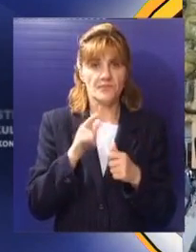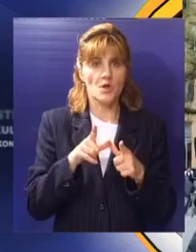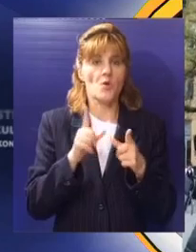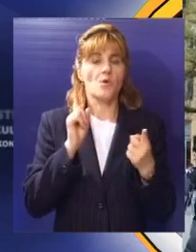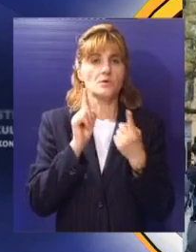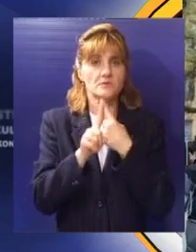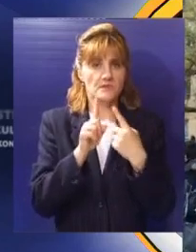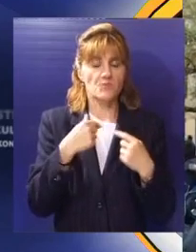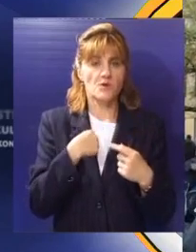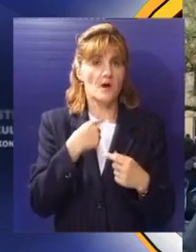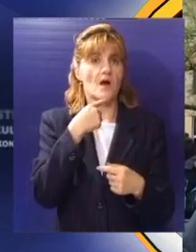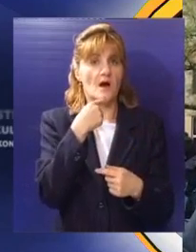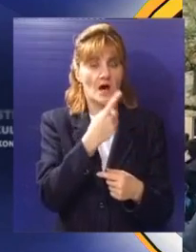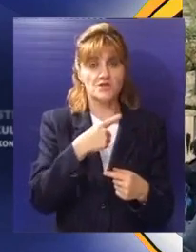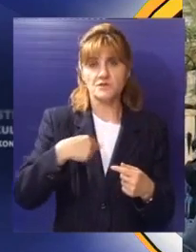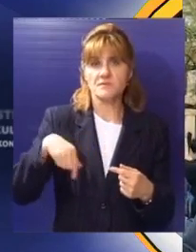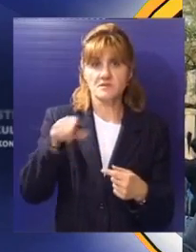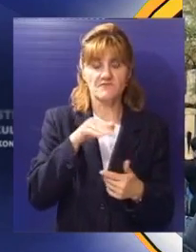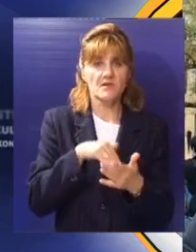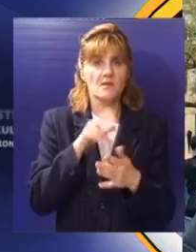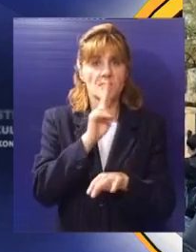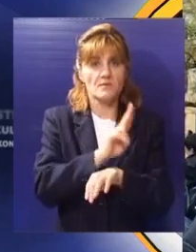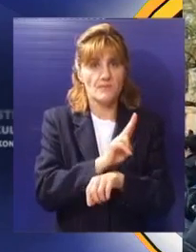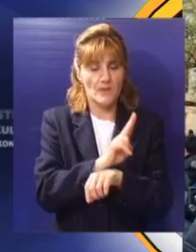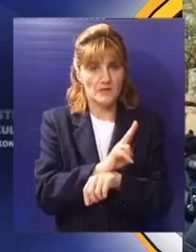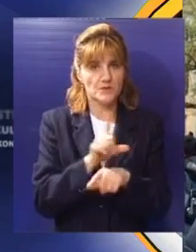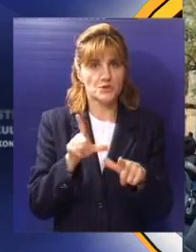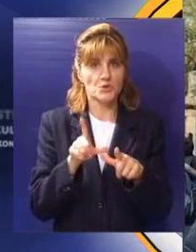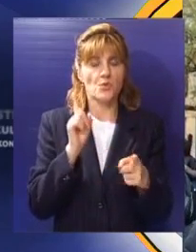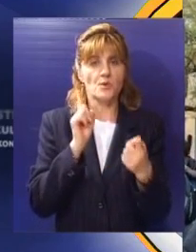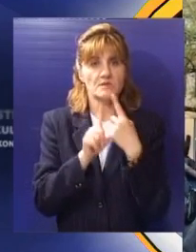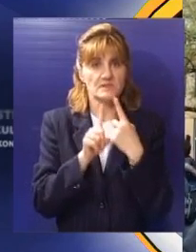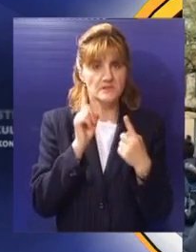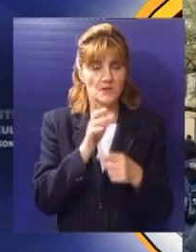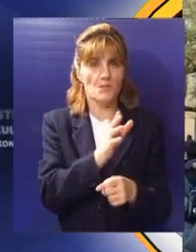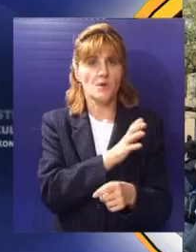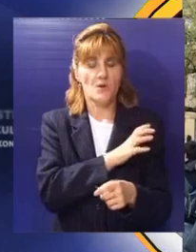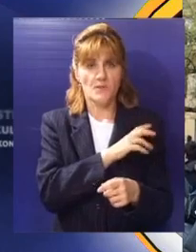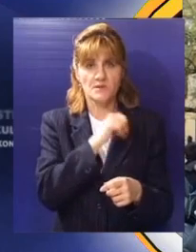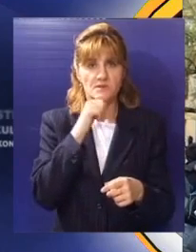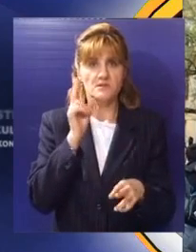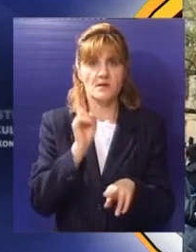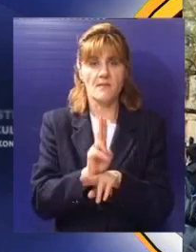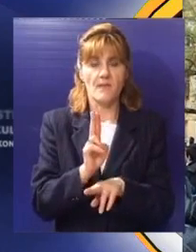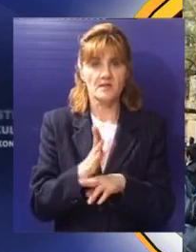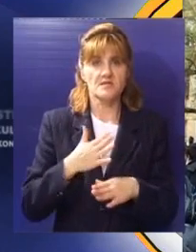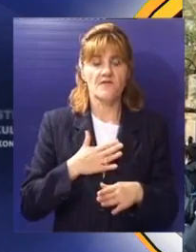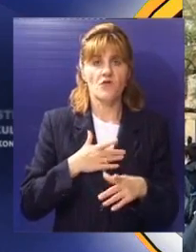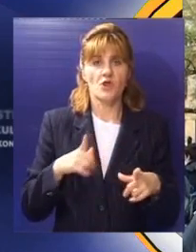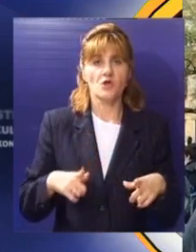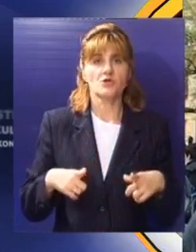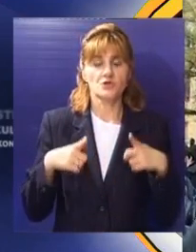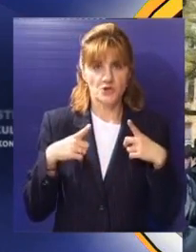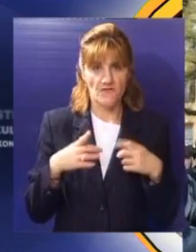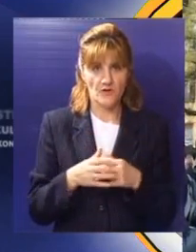učešće u saobraćaju i apelujem i na vozače, a i na sve učesnike u saobraćaju da zaista obrate pažnju na svoj